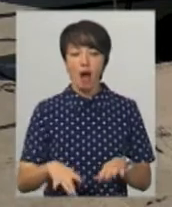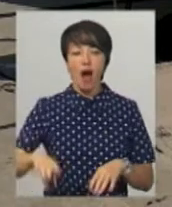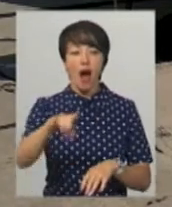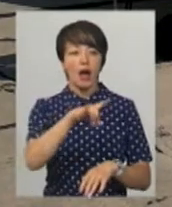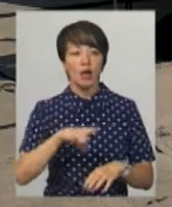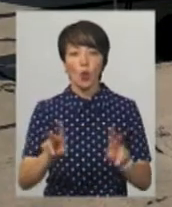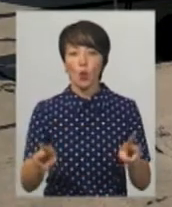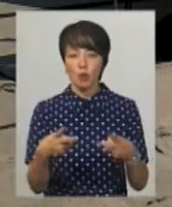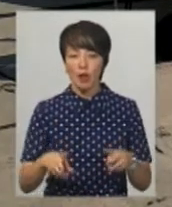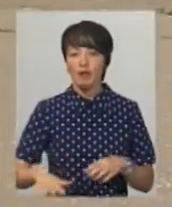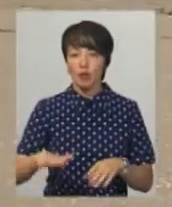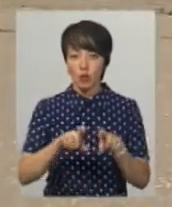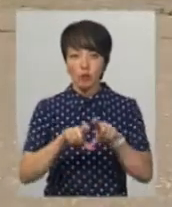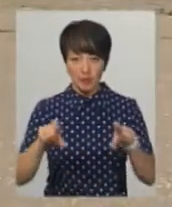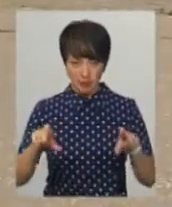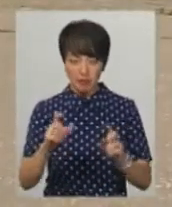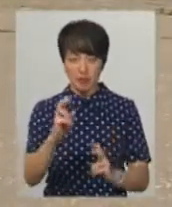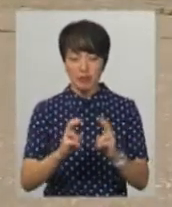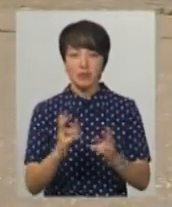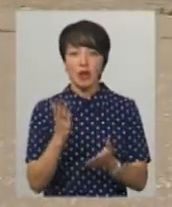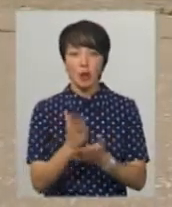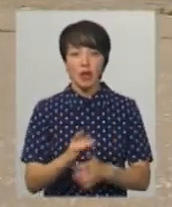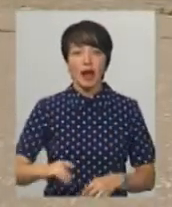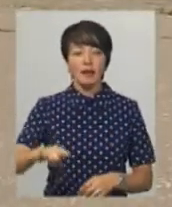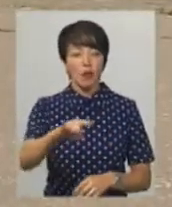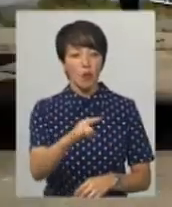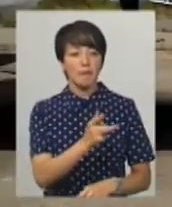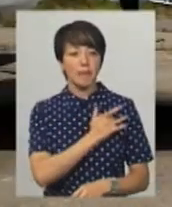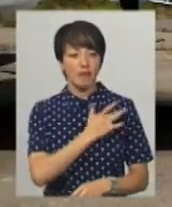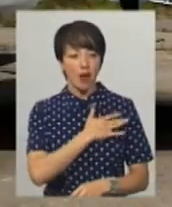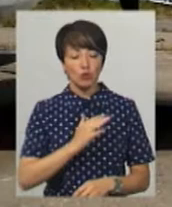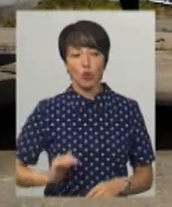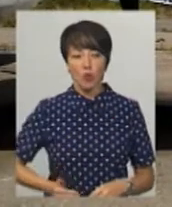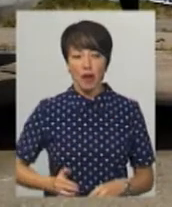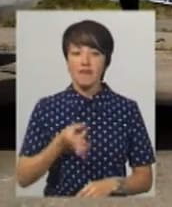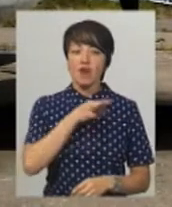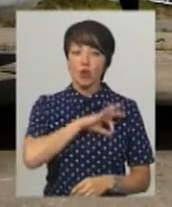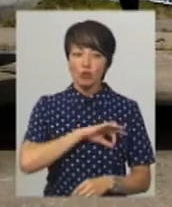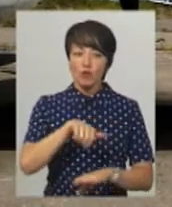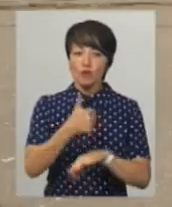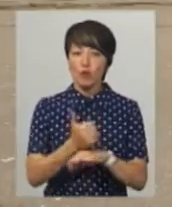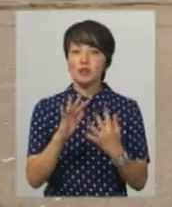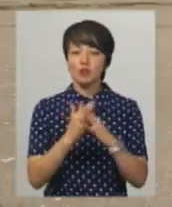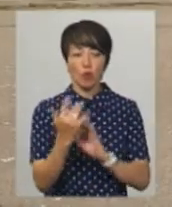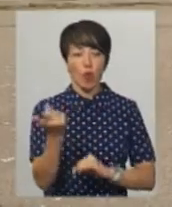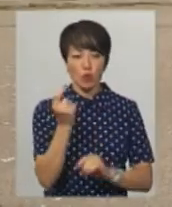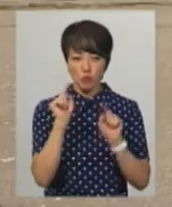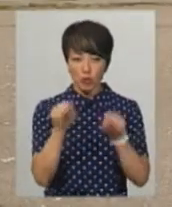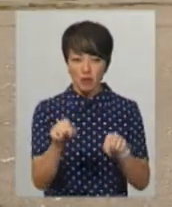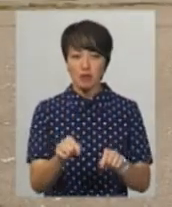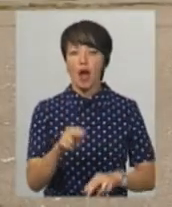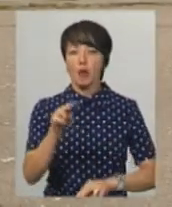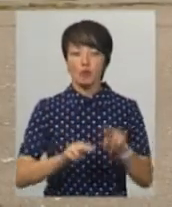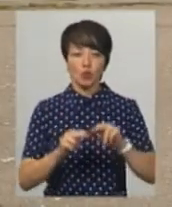На території комунального підприємства аеропорт Хмельницький знаходяться і літаки приватної компанії. Їх використовують в основному в сільському господарстві. Для них тут